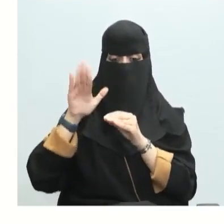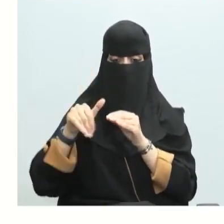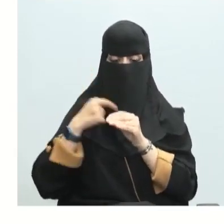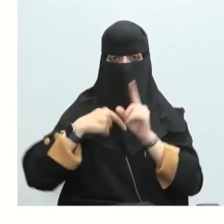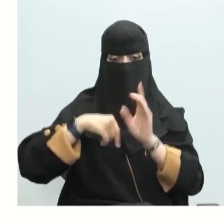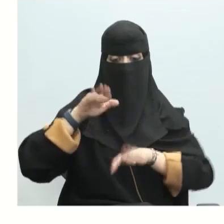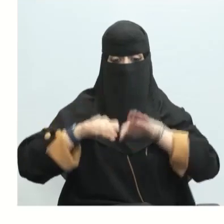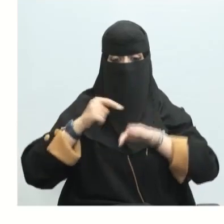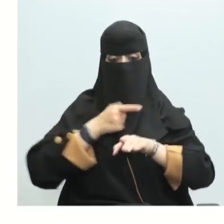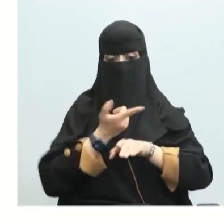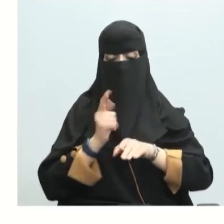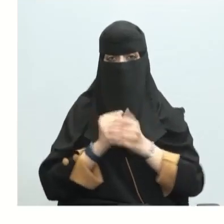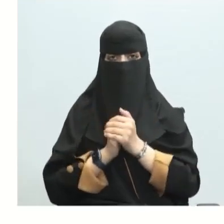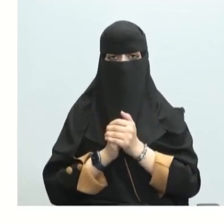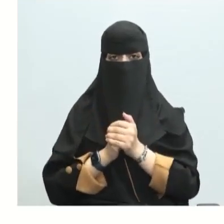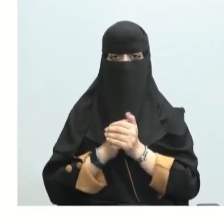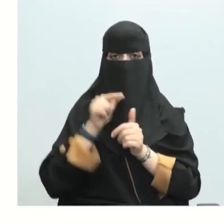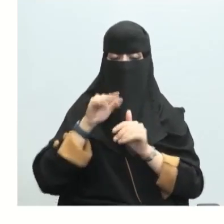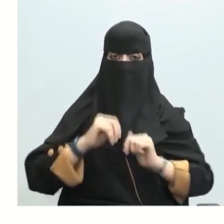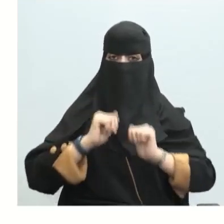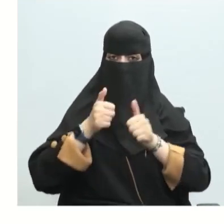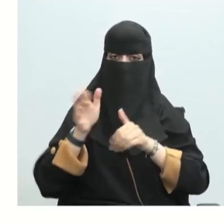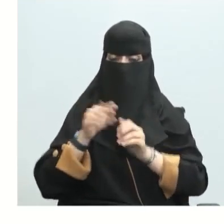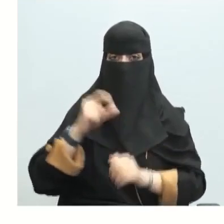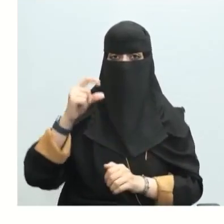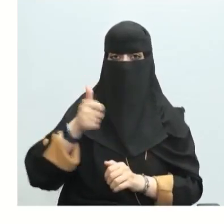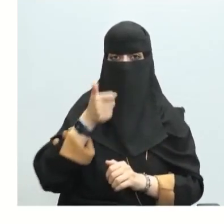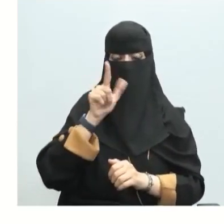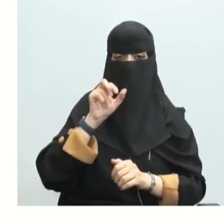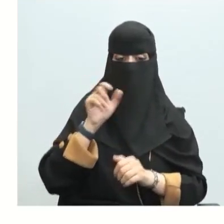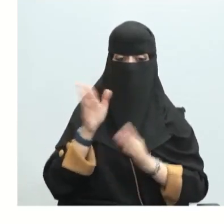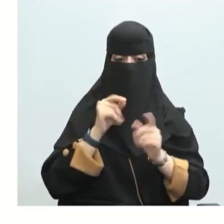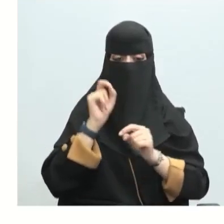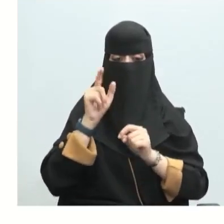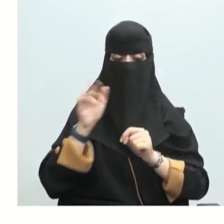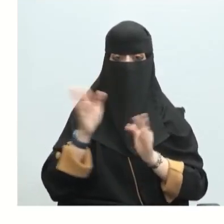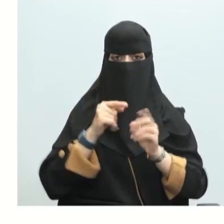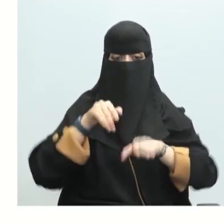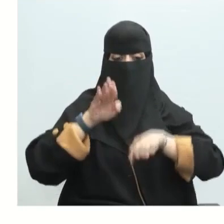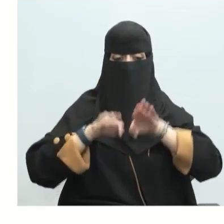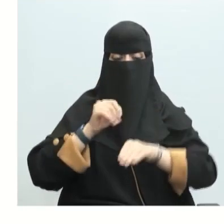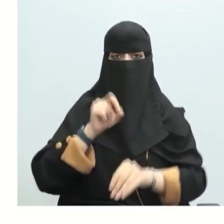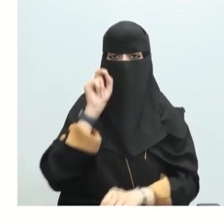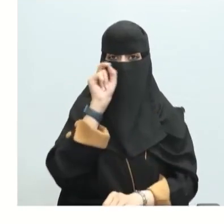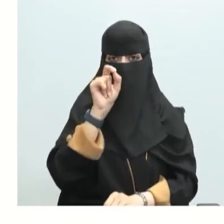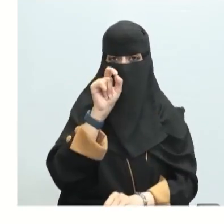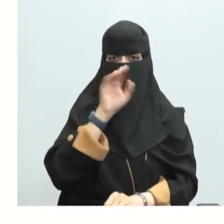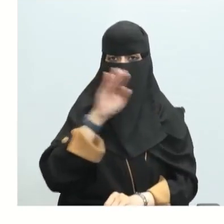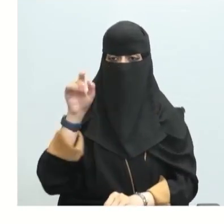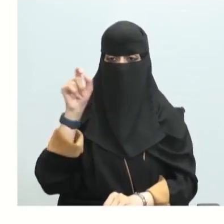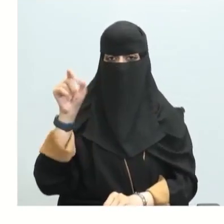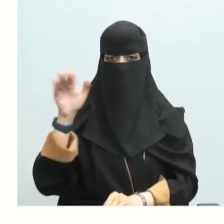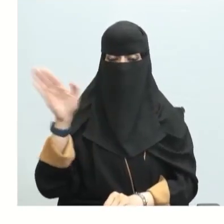القياسية لها وأيضا يكون الدلتا إتش إف نوت مساويا لصفر فاصل صفر